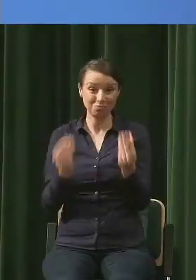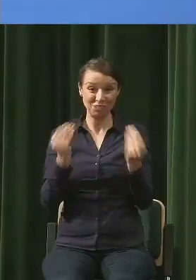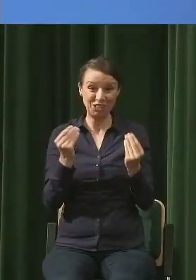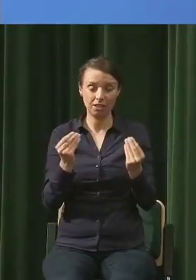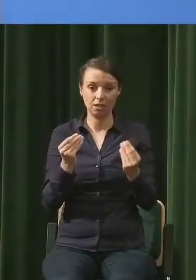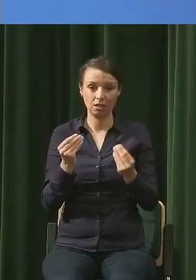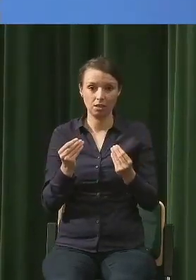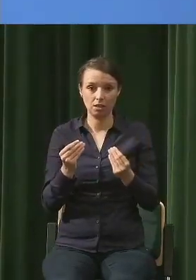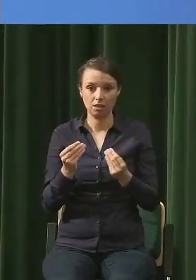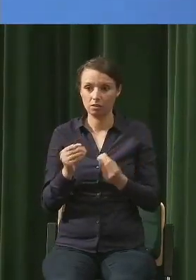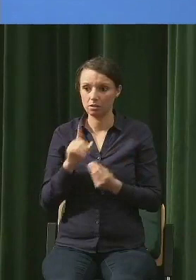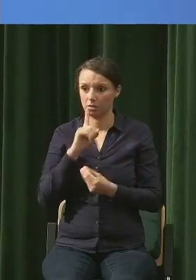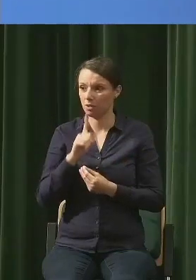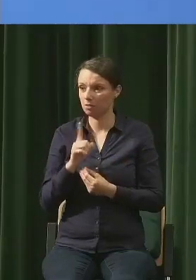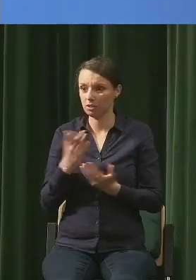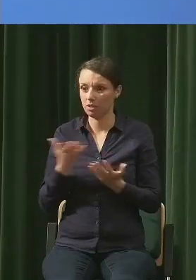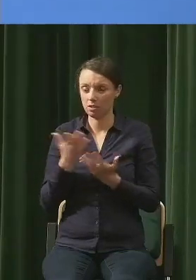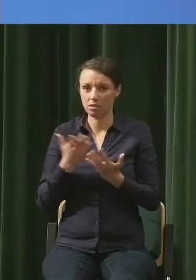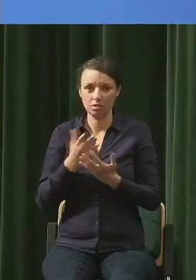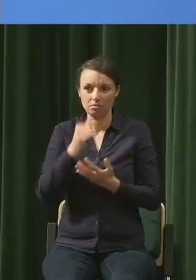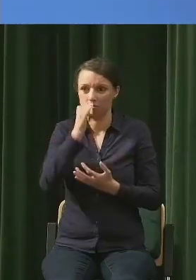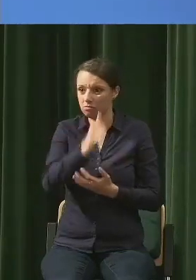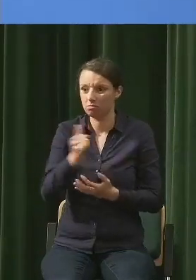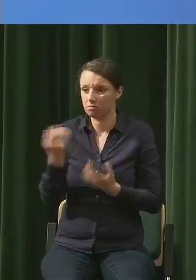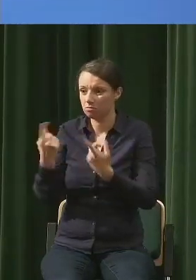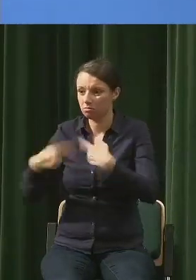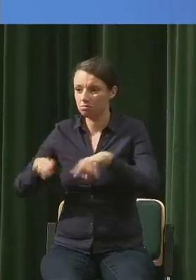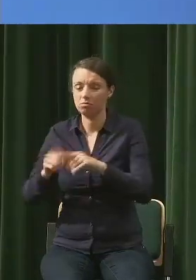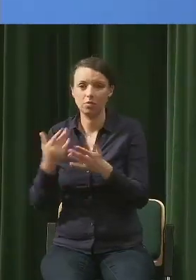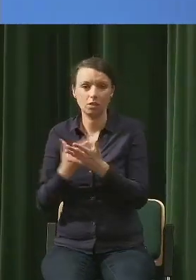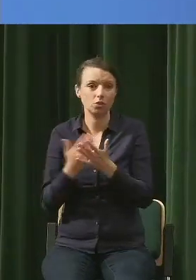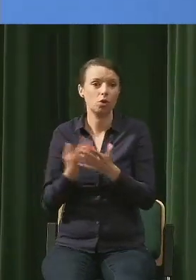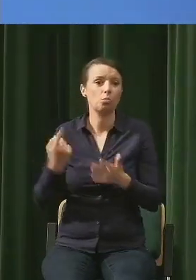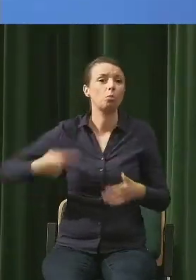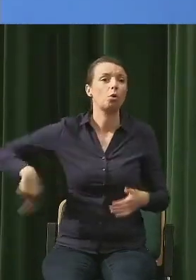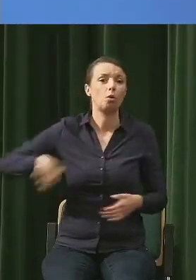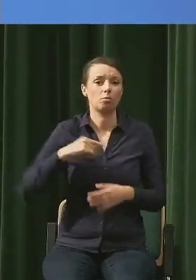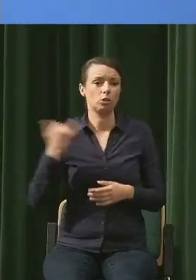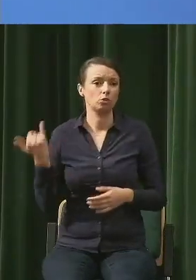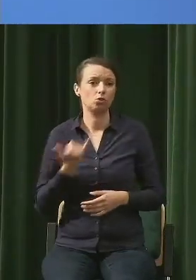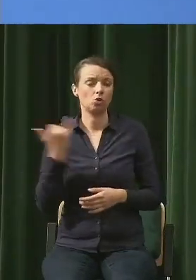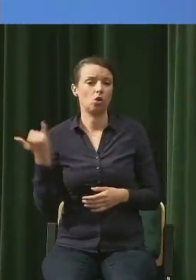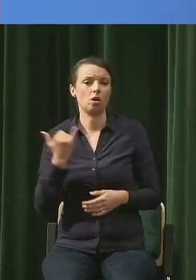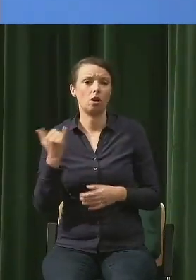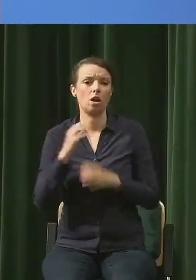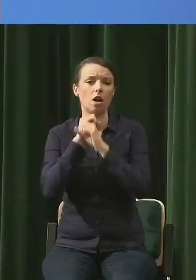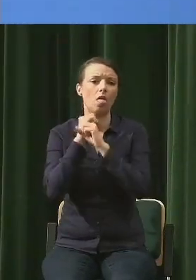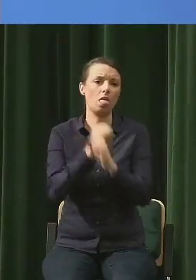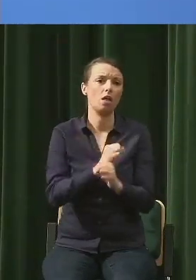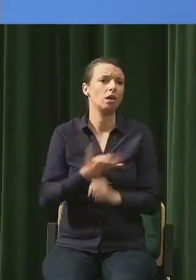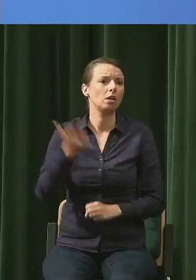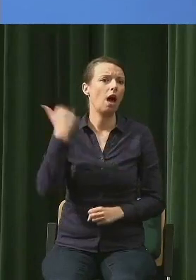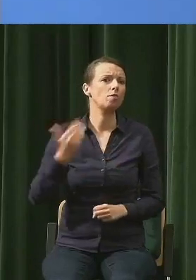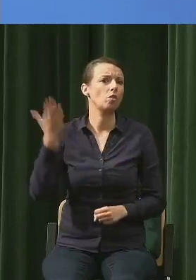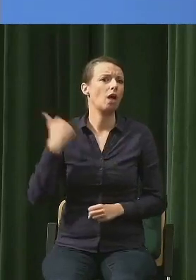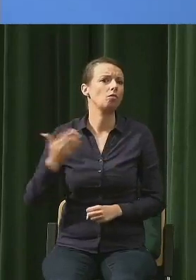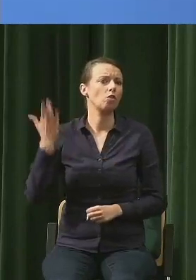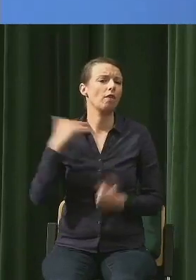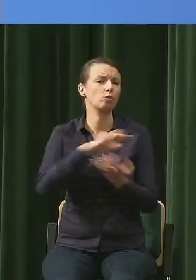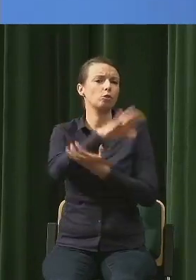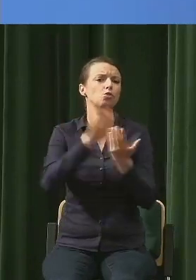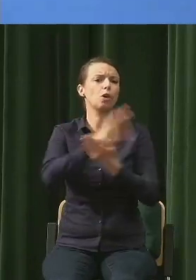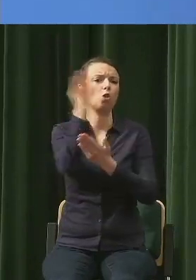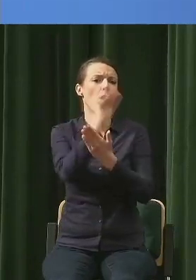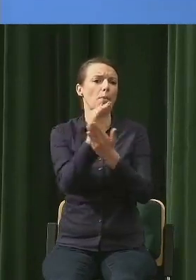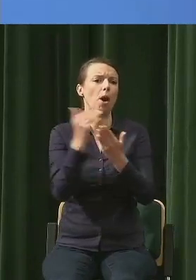jakby nie ma szansy realizacji, dlatego, że wciąż funkcjonujemy w takim świecie opisanym dawno, dawno, dawno temu. Jest